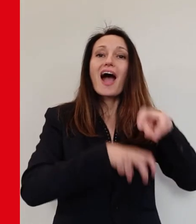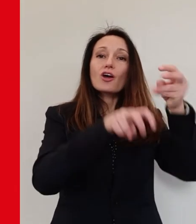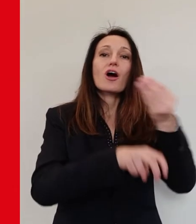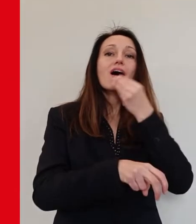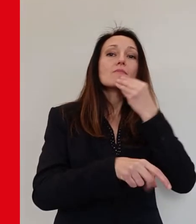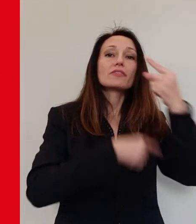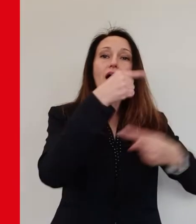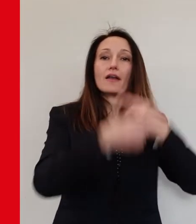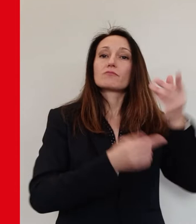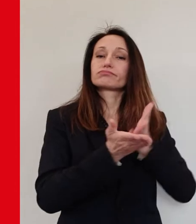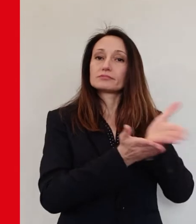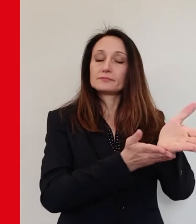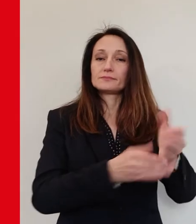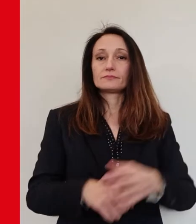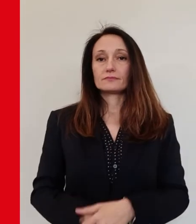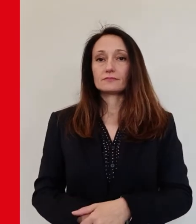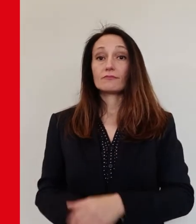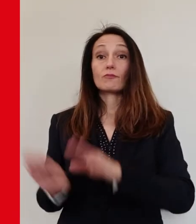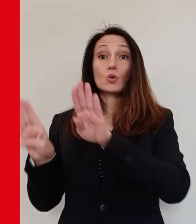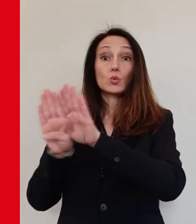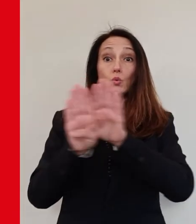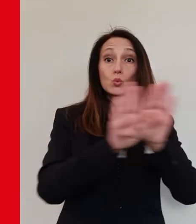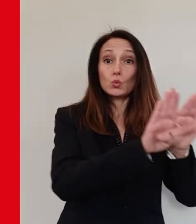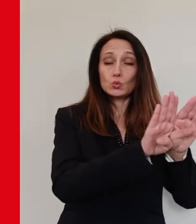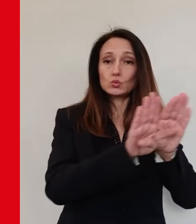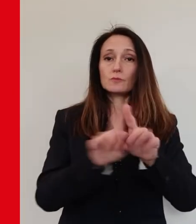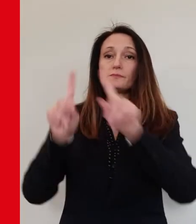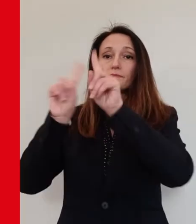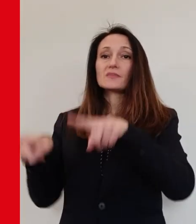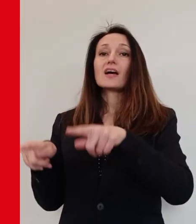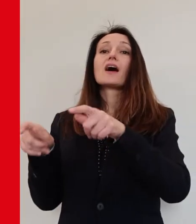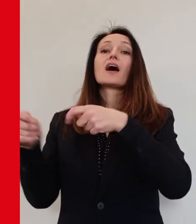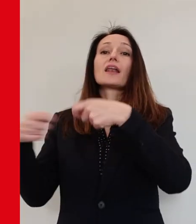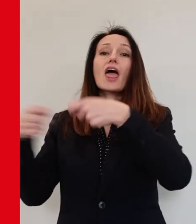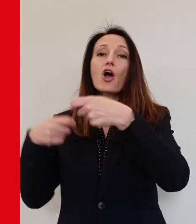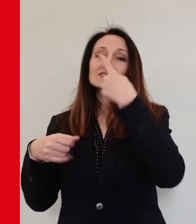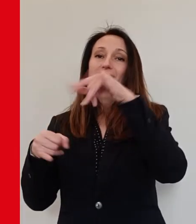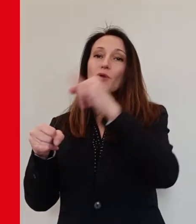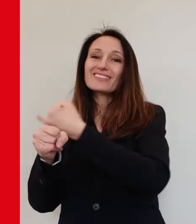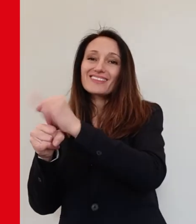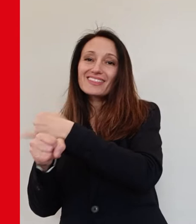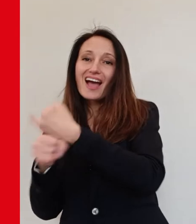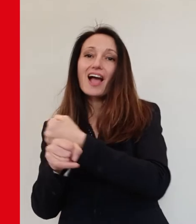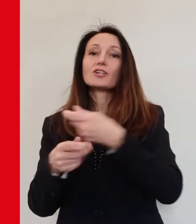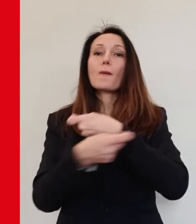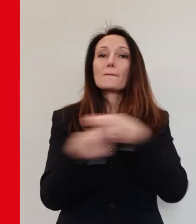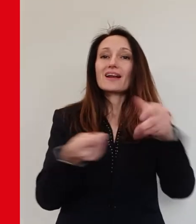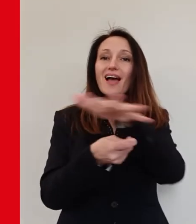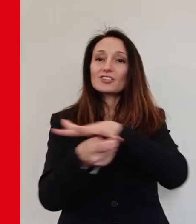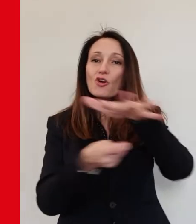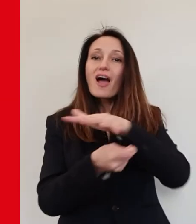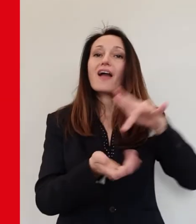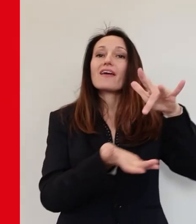Restano chiusi i negozi al dettaglio, i mercati rionali e i centri commerciali, tutte le attività di